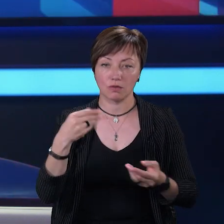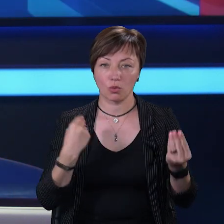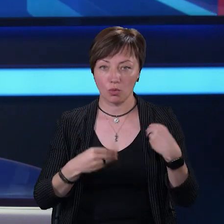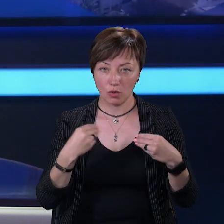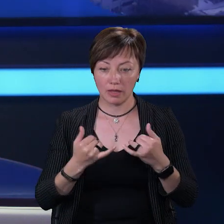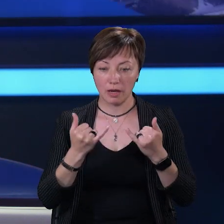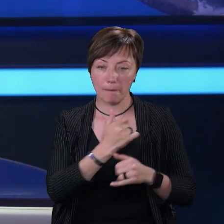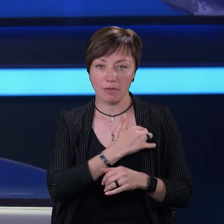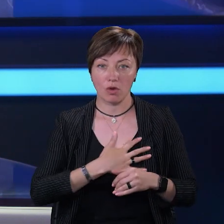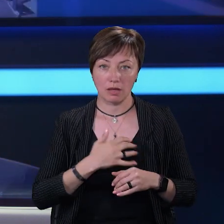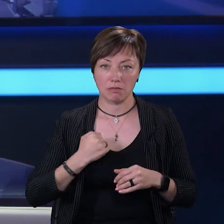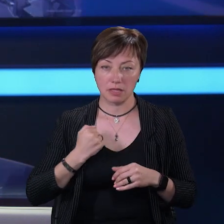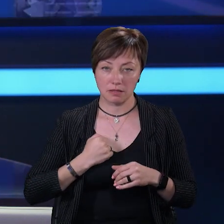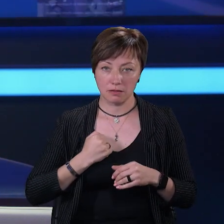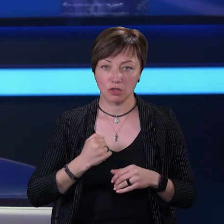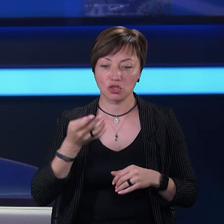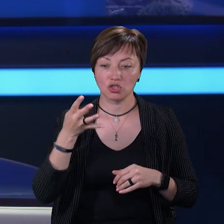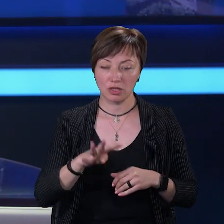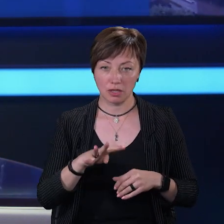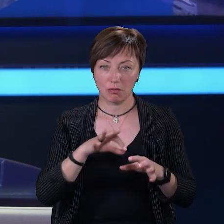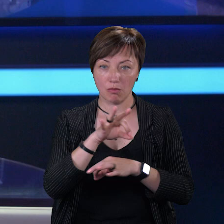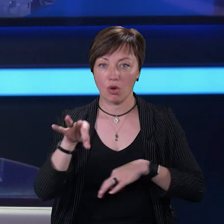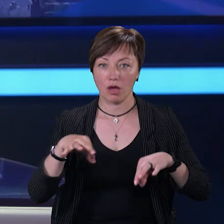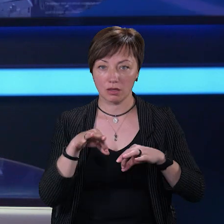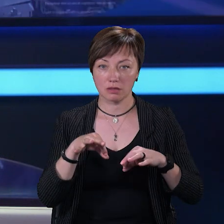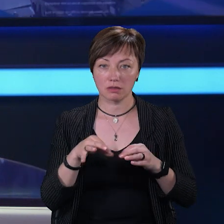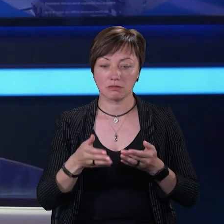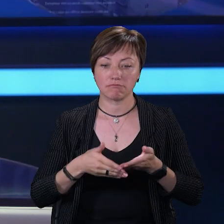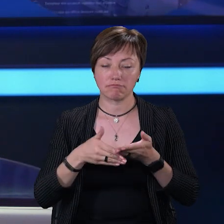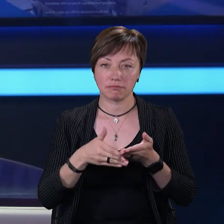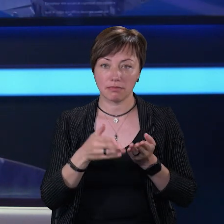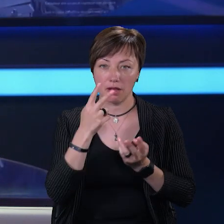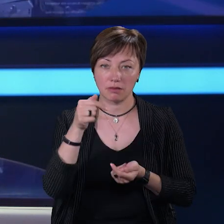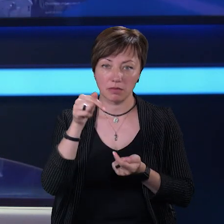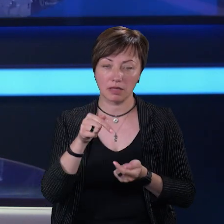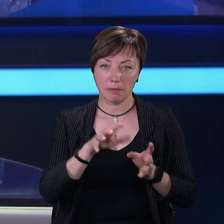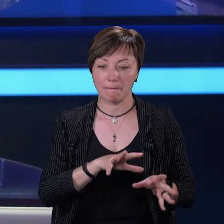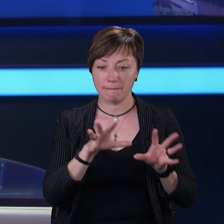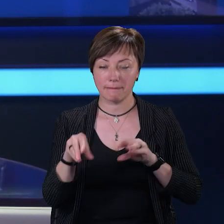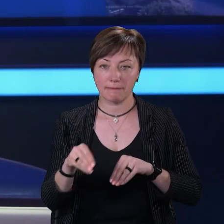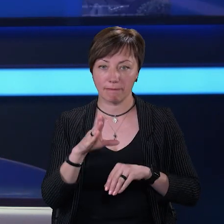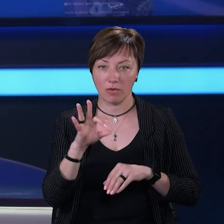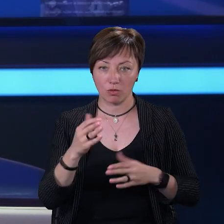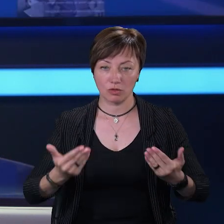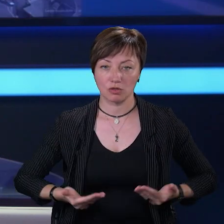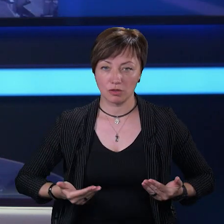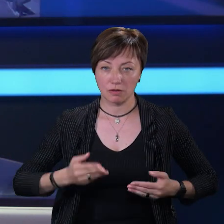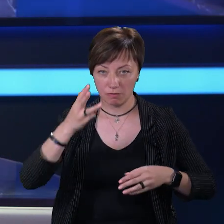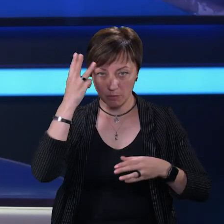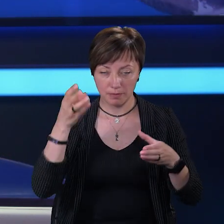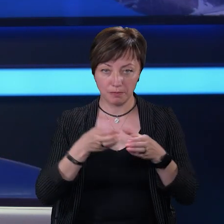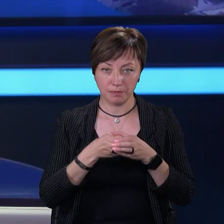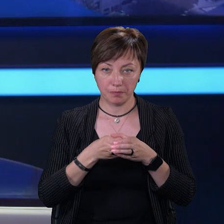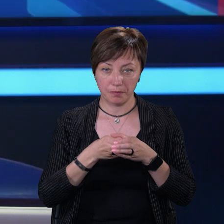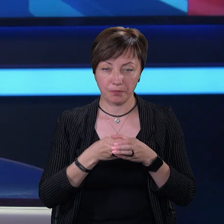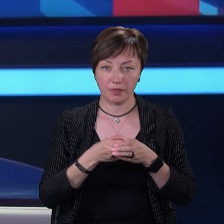одягу для поранених бійців. Чотири громадських проєкти сприятимуть адаптації переселенців, котрі мешкають в Хмельницькій